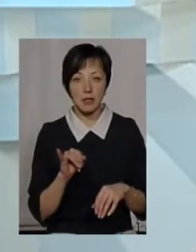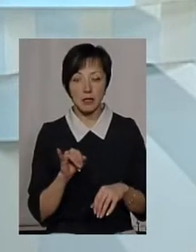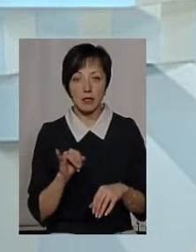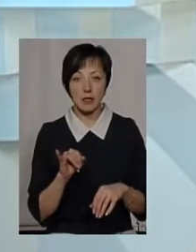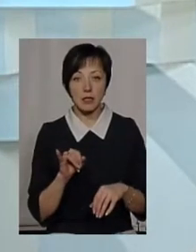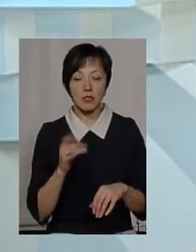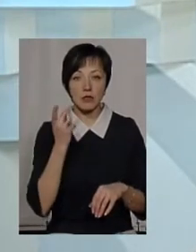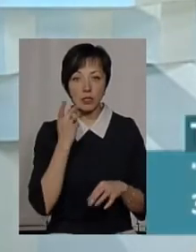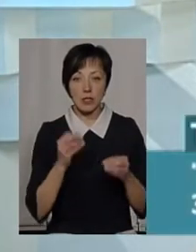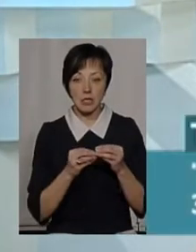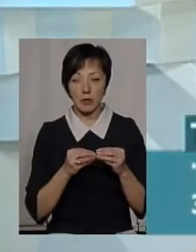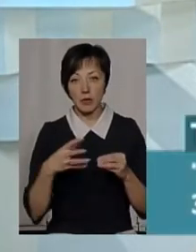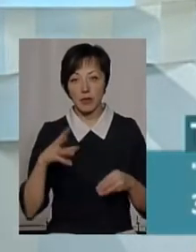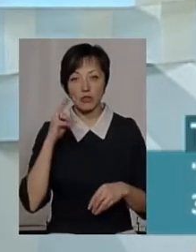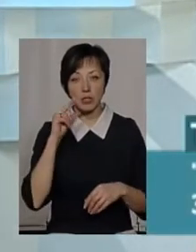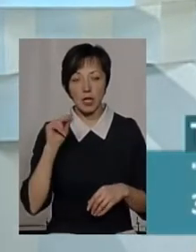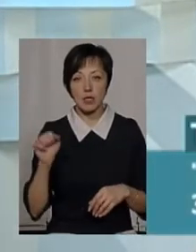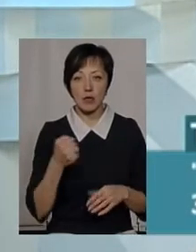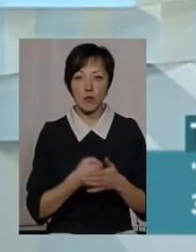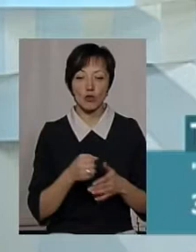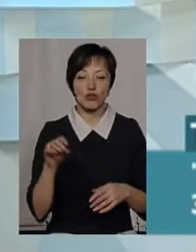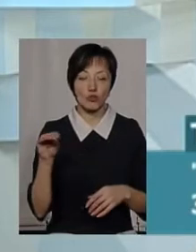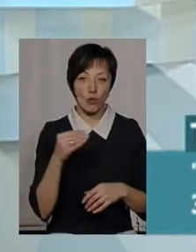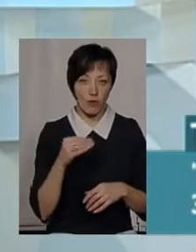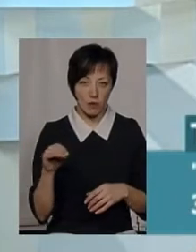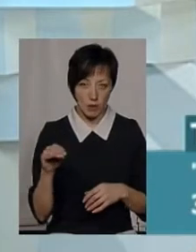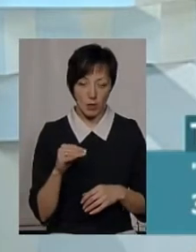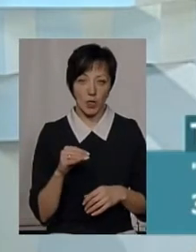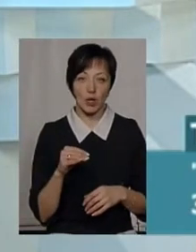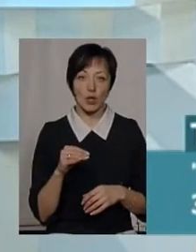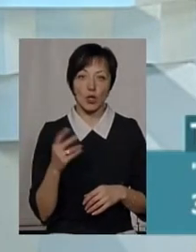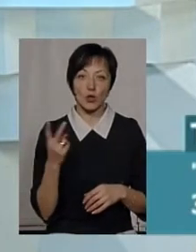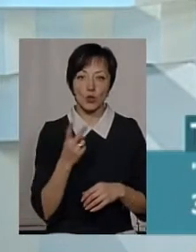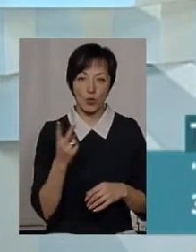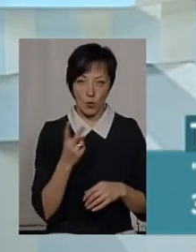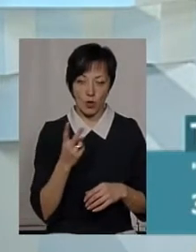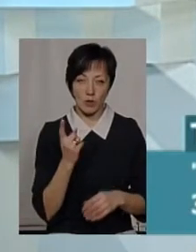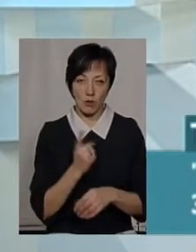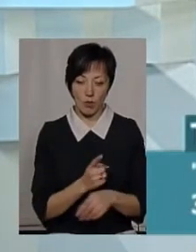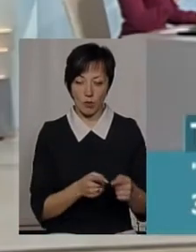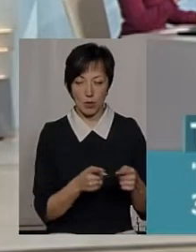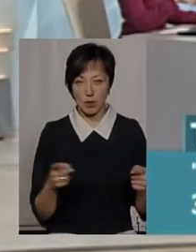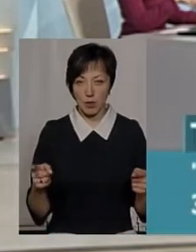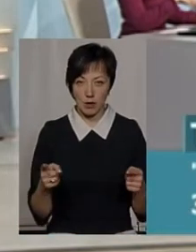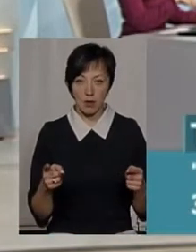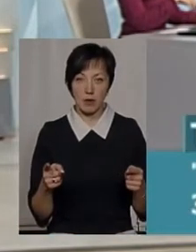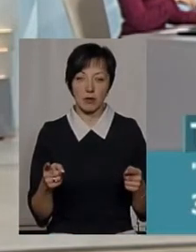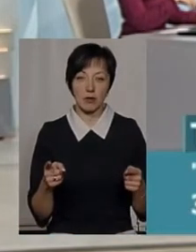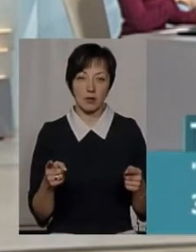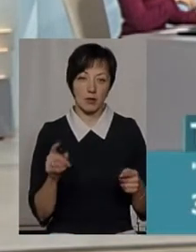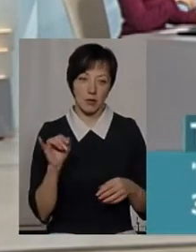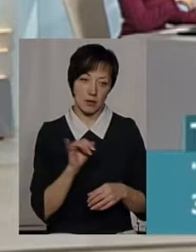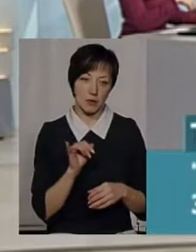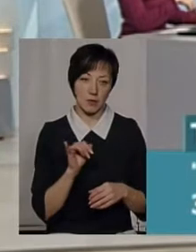тоді, зазвичай, з 10-15 числа серпня по жовтень місяць друга линька раків. Тоді знову невеликий проміжок